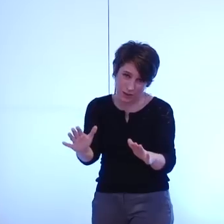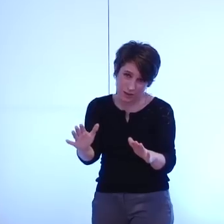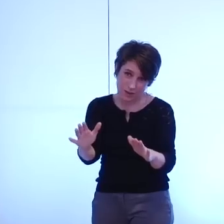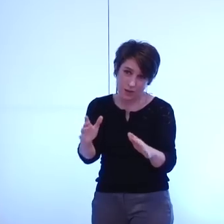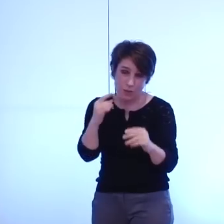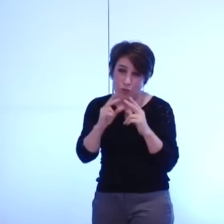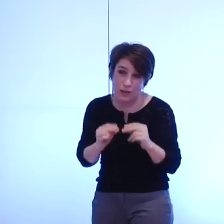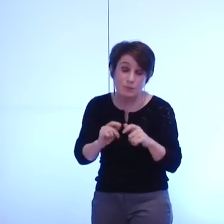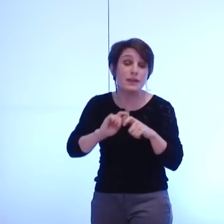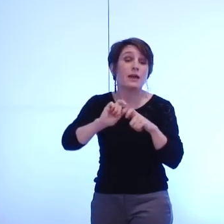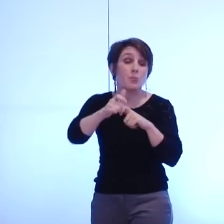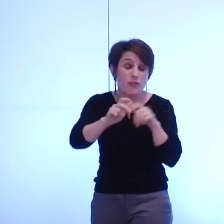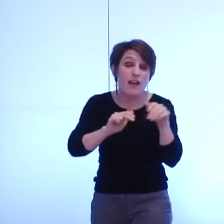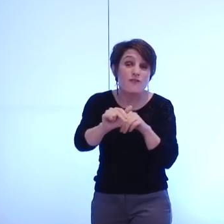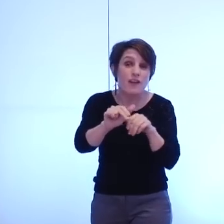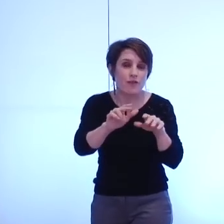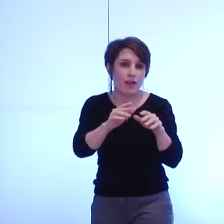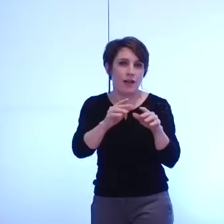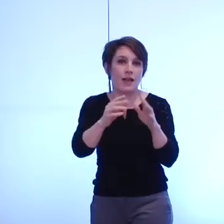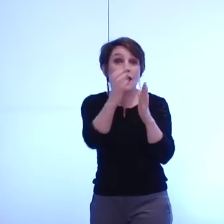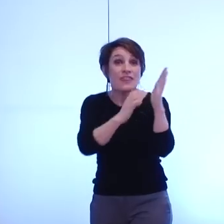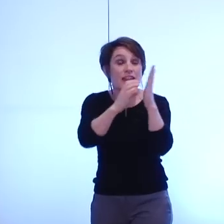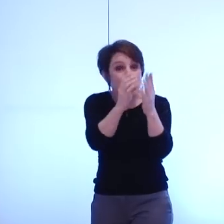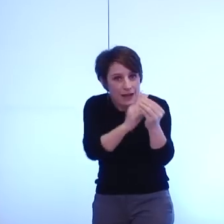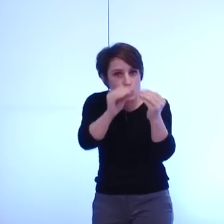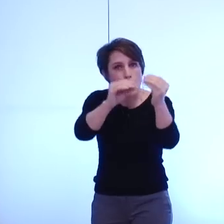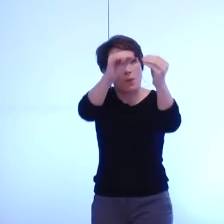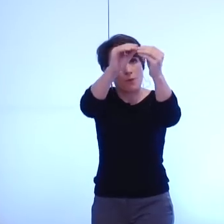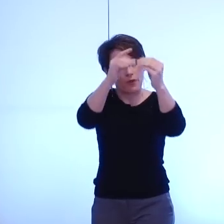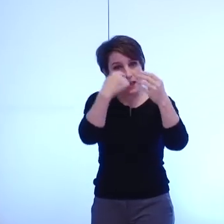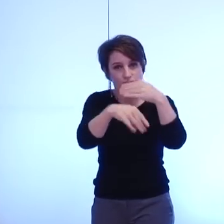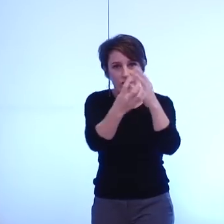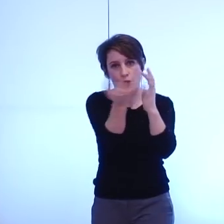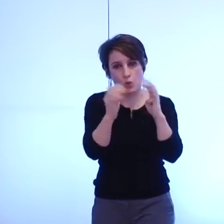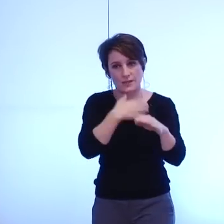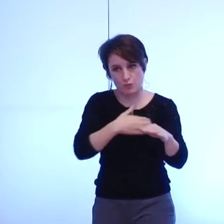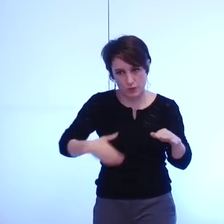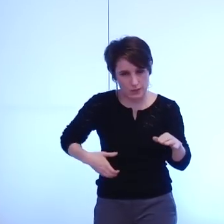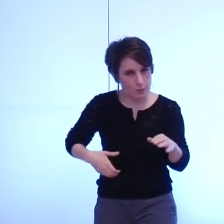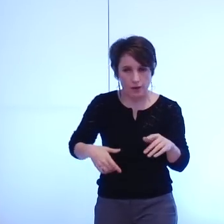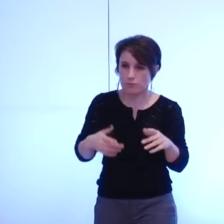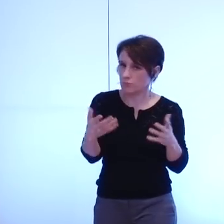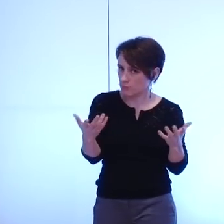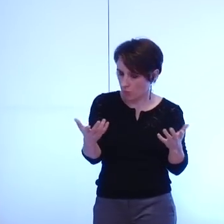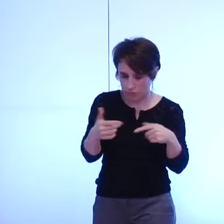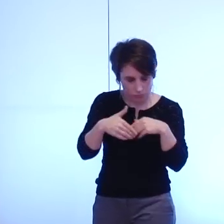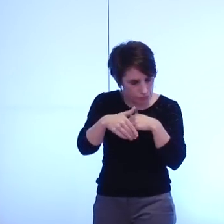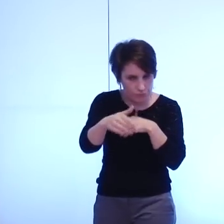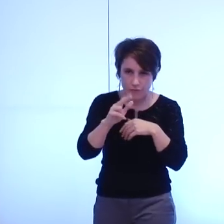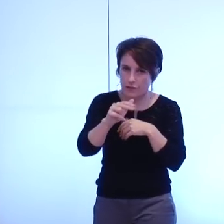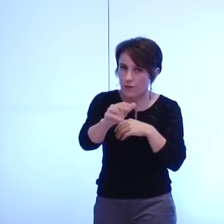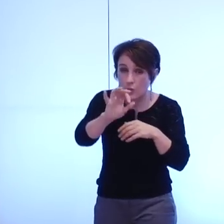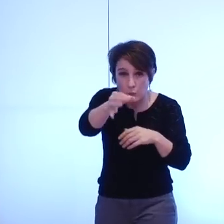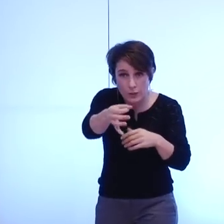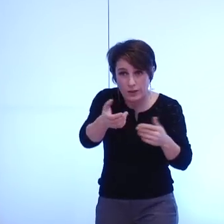à des délibérations complémentaires de la part du conseil municipal et c'est notamment le cas la nécessité de délibération supplémentaire et c'est explicite dans la délibération